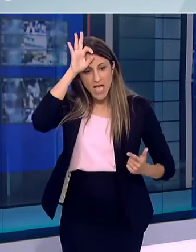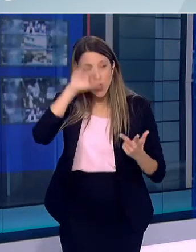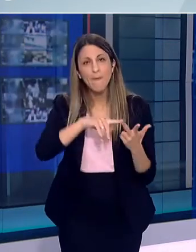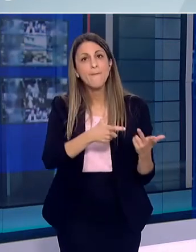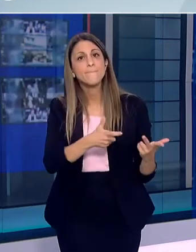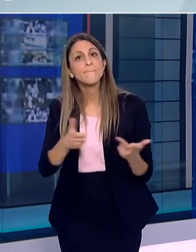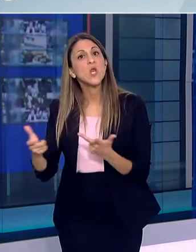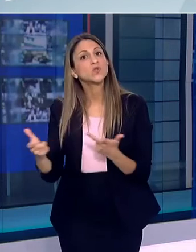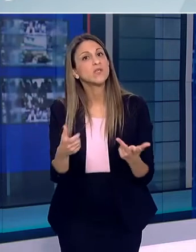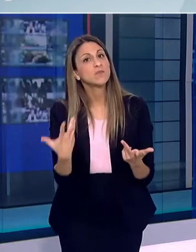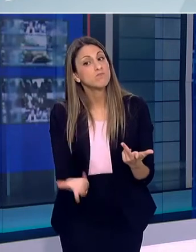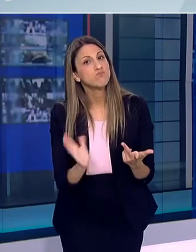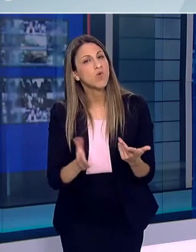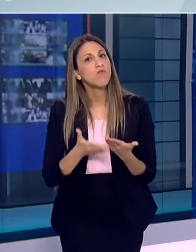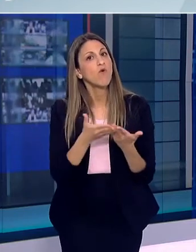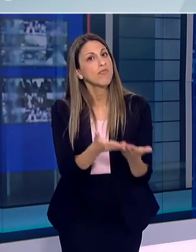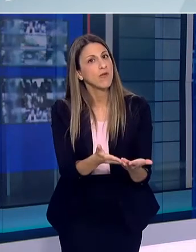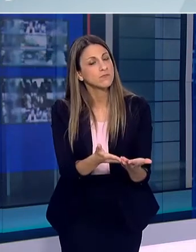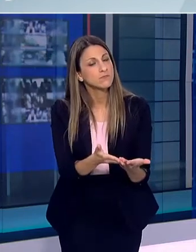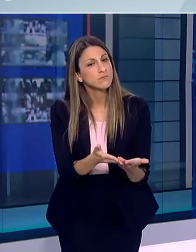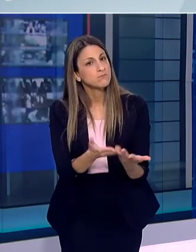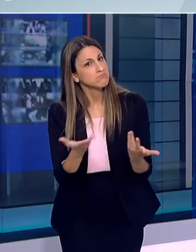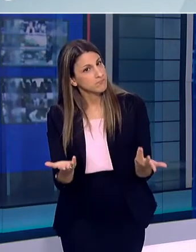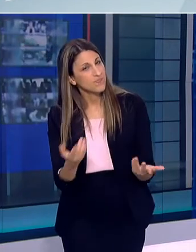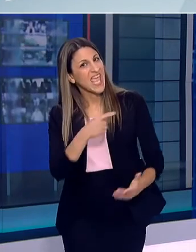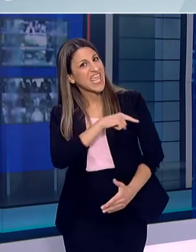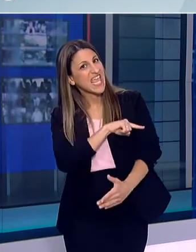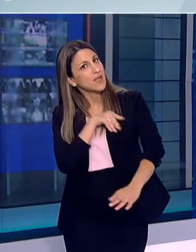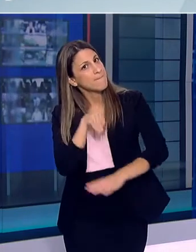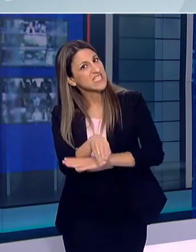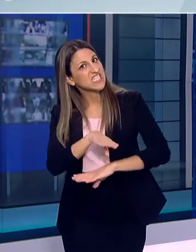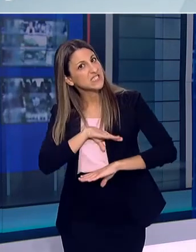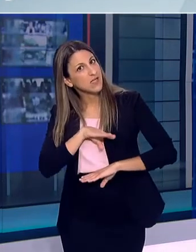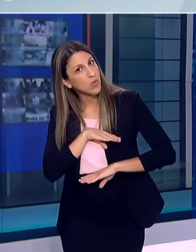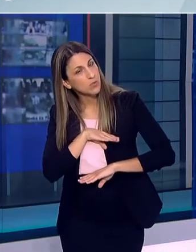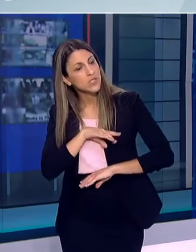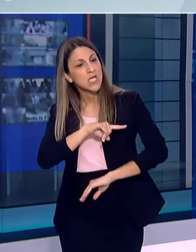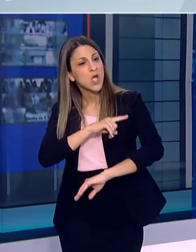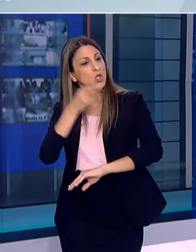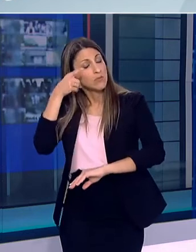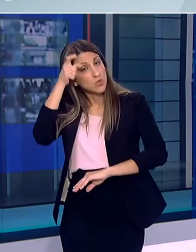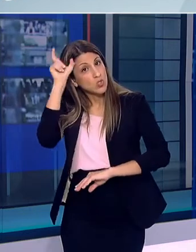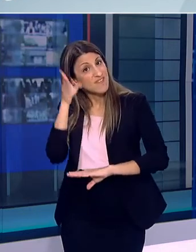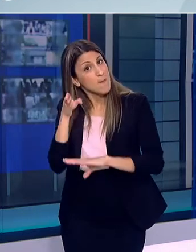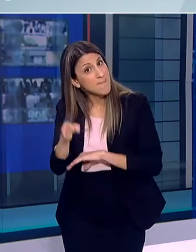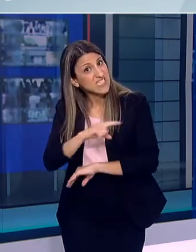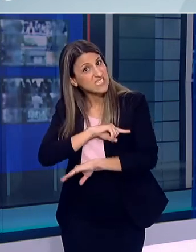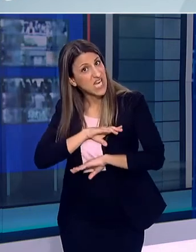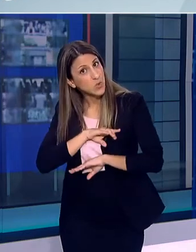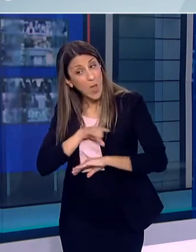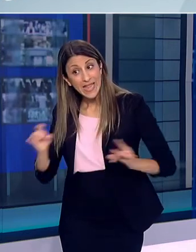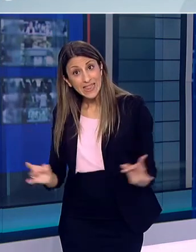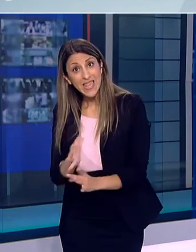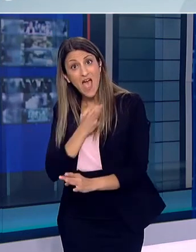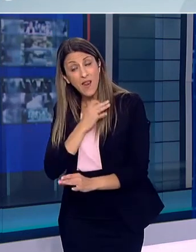Με ανθρώπους από τους στρατών Συλλευτές, γιατρούς που κάνουν εξαιρετική δουλειά Στα αεροδρόμια, στις πύλες ελέγχου Θα κάνουμε ό